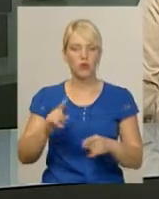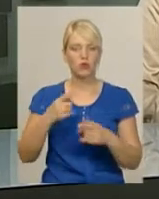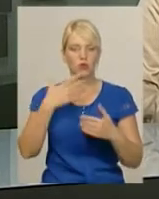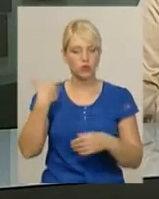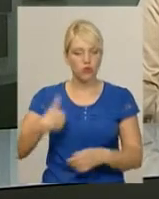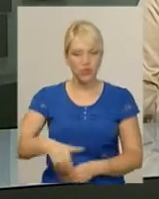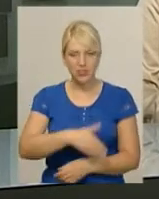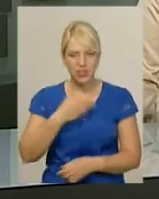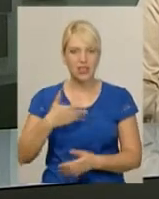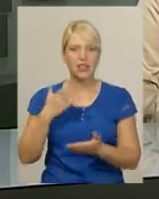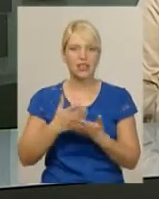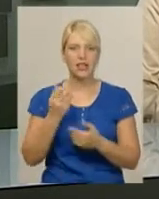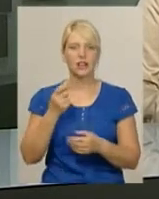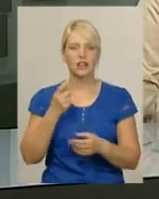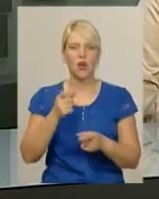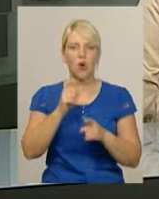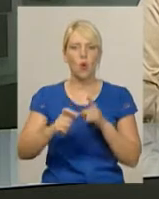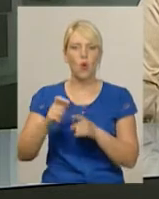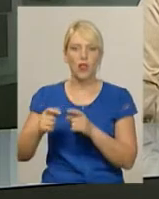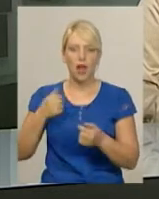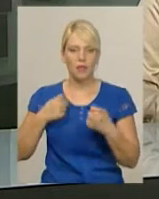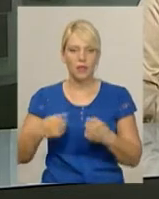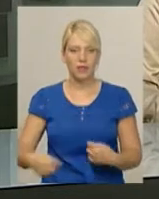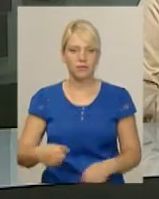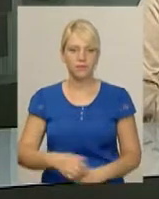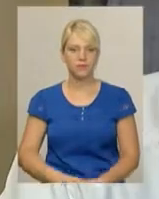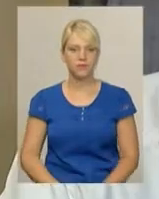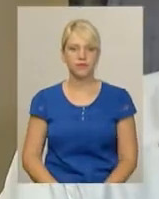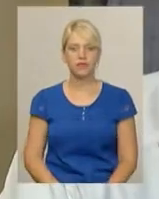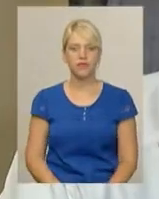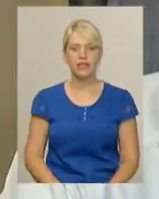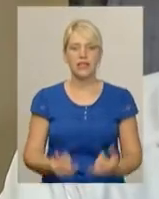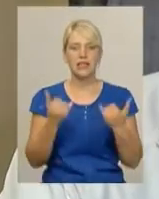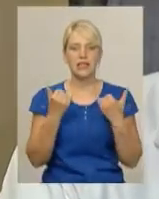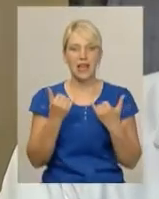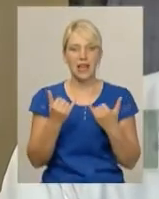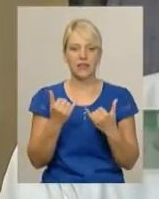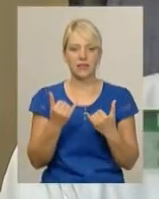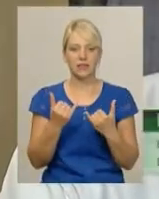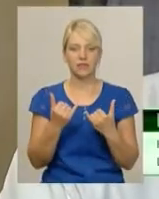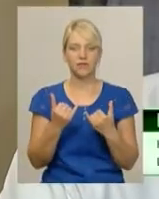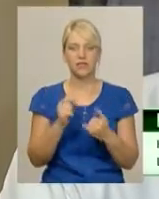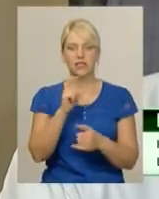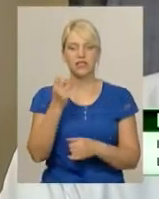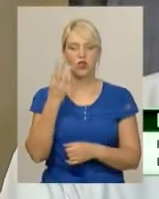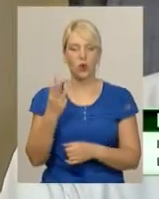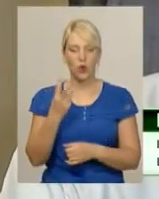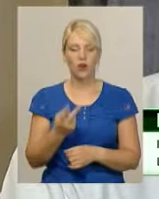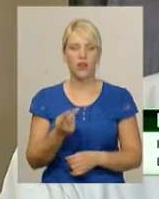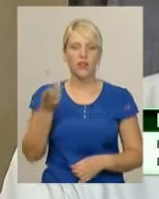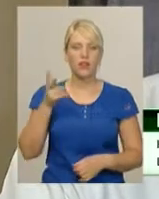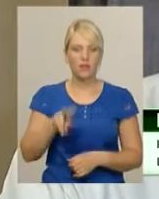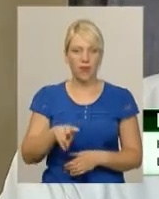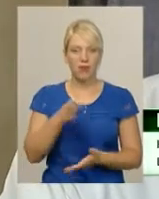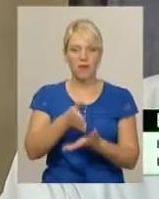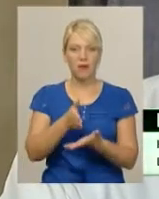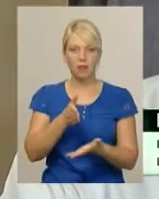вогнепальні уламки. Загрози їхньому життю наразі немає. Зараз із трьох, два перебувають вже